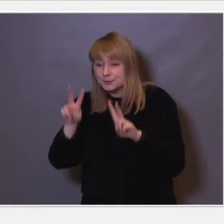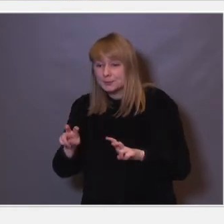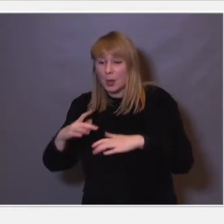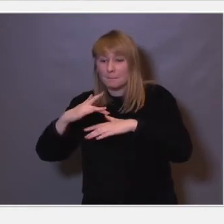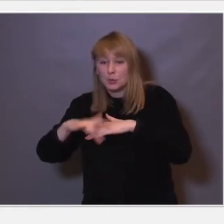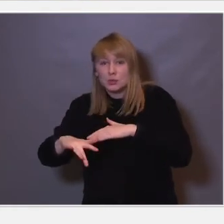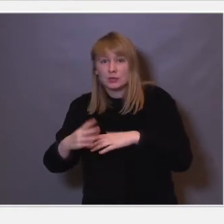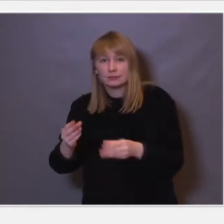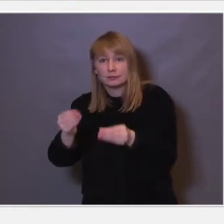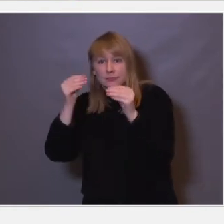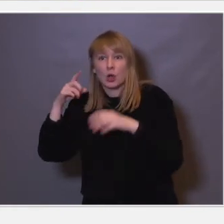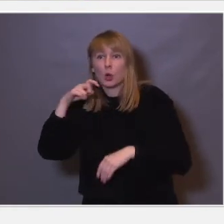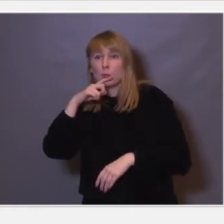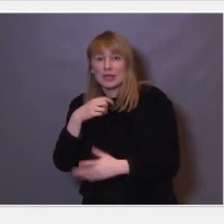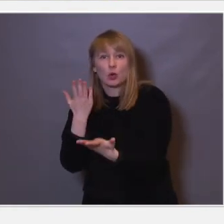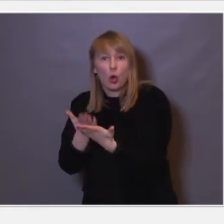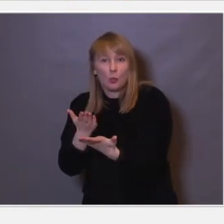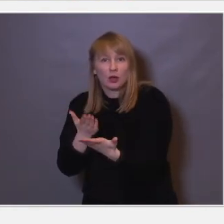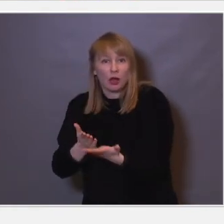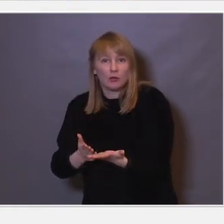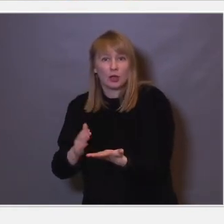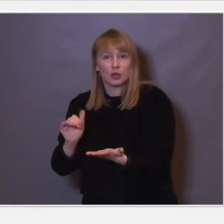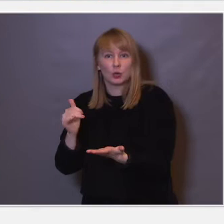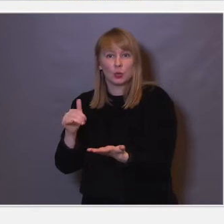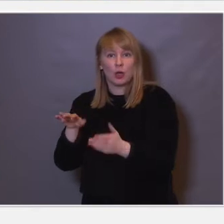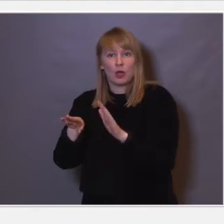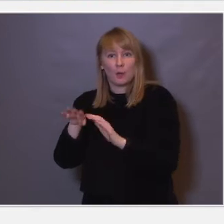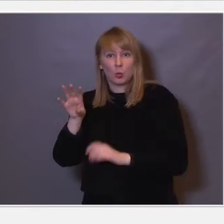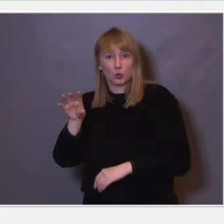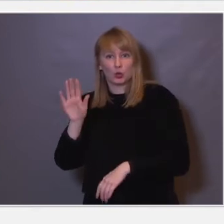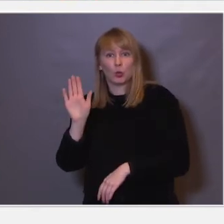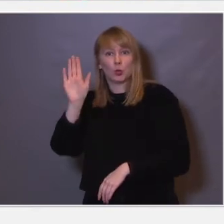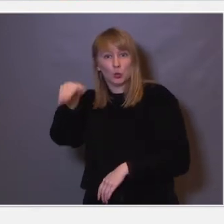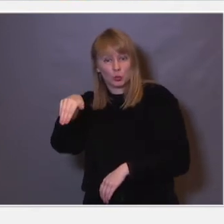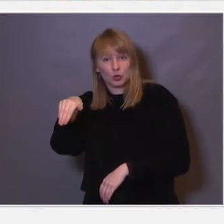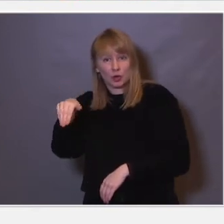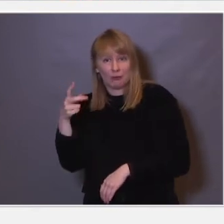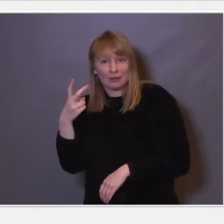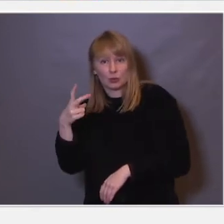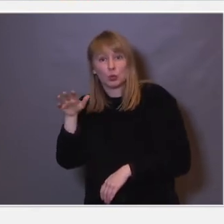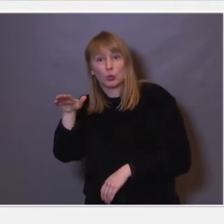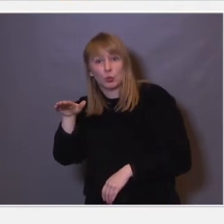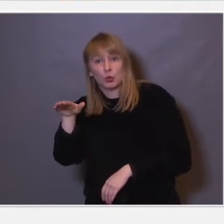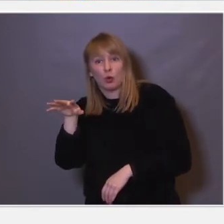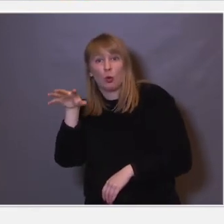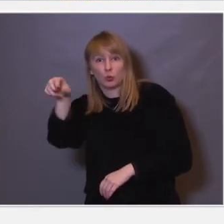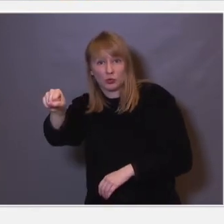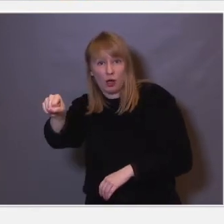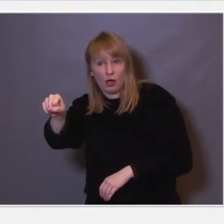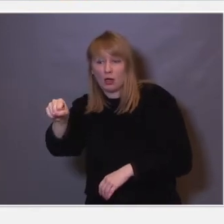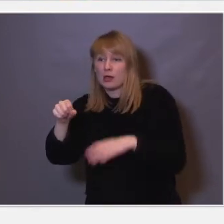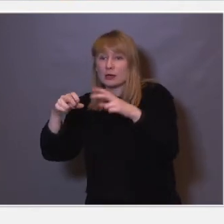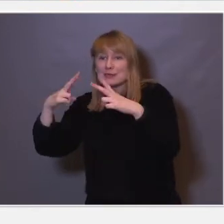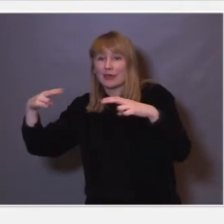en komplisert oppgave for en mus. Og det er å stikke poten sin ut av et lite sånn vindu, og så gripe fatt i en